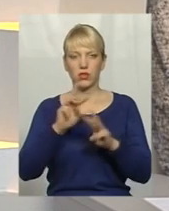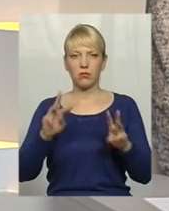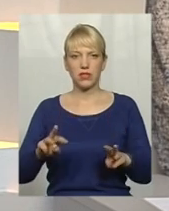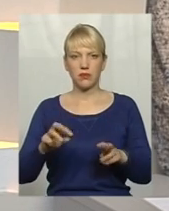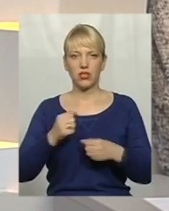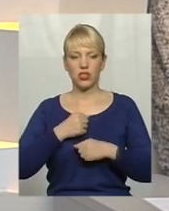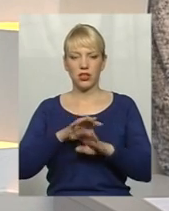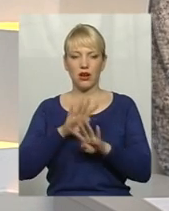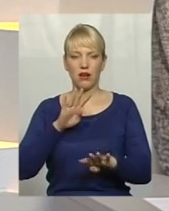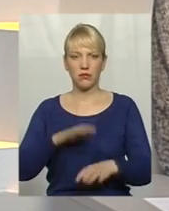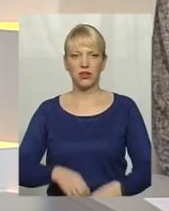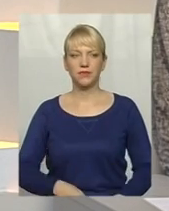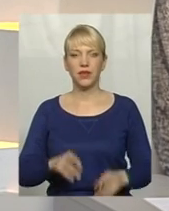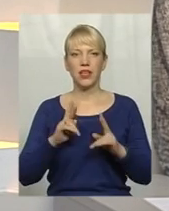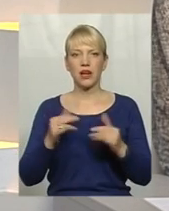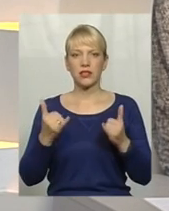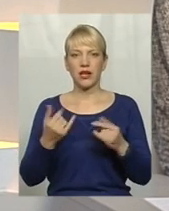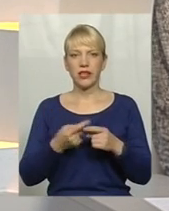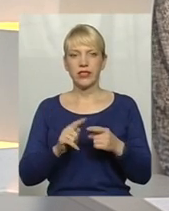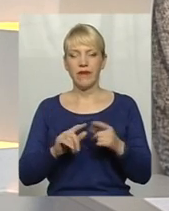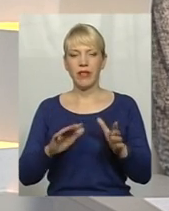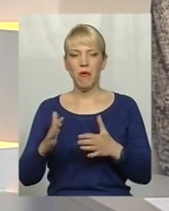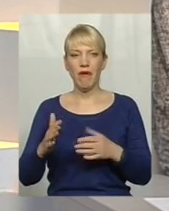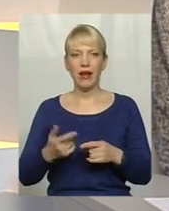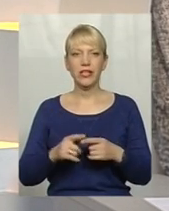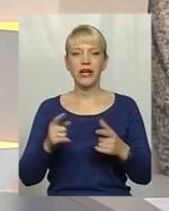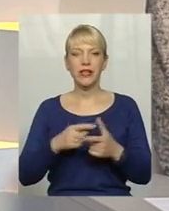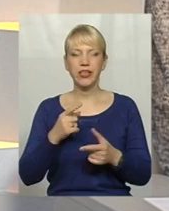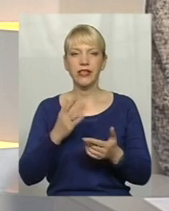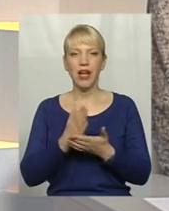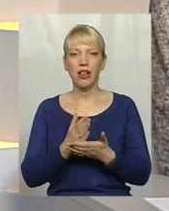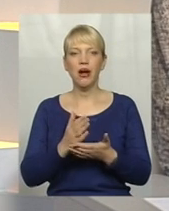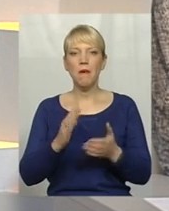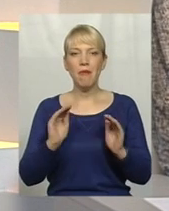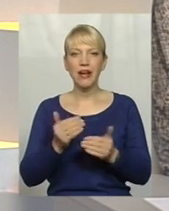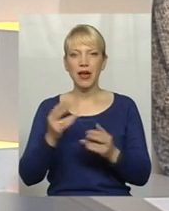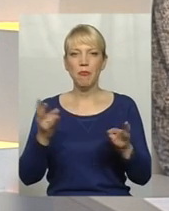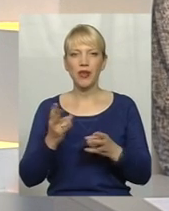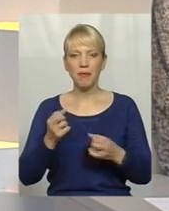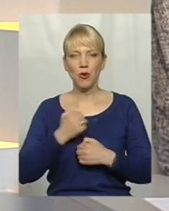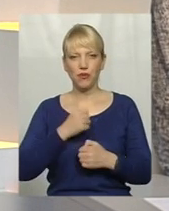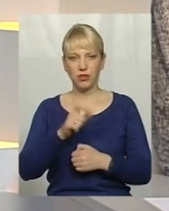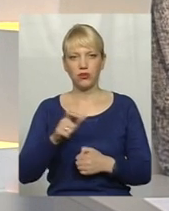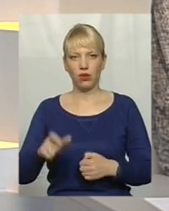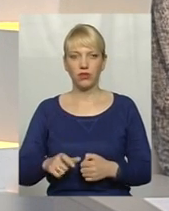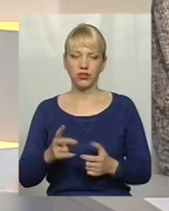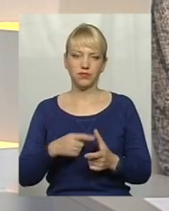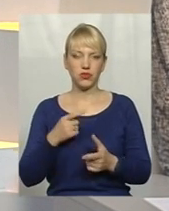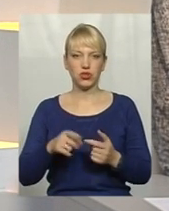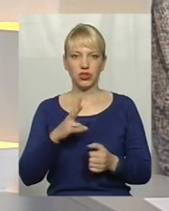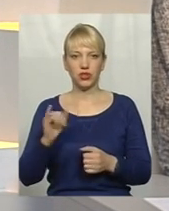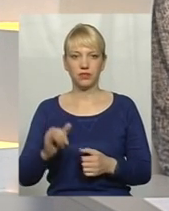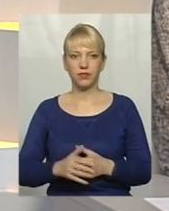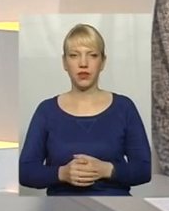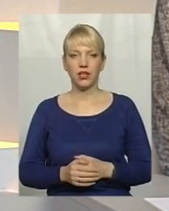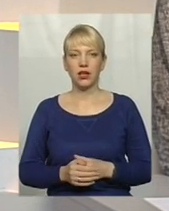армії? Як зараз це відбувається? Чи стало менше потреб у військових? Чи ні? Ну, найперше,